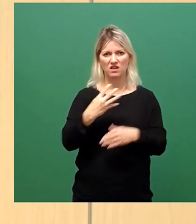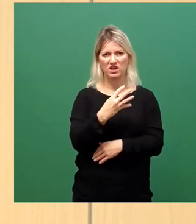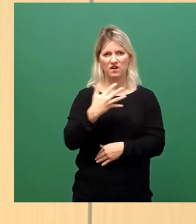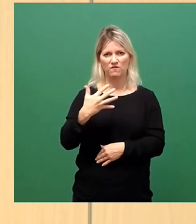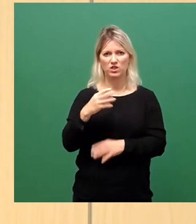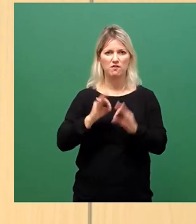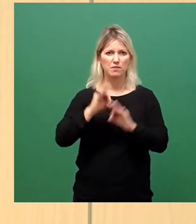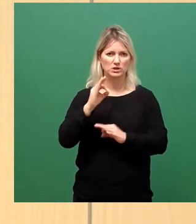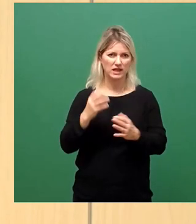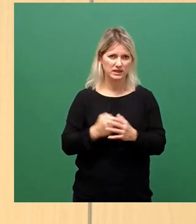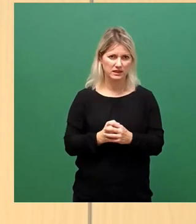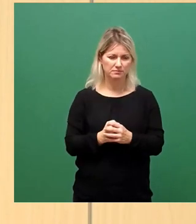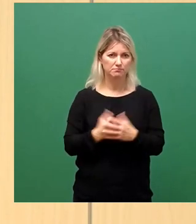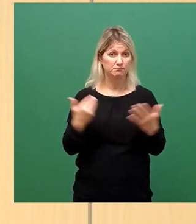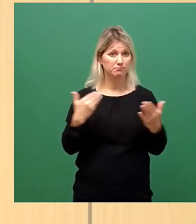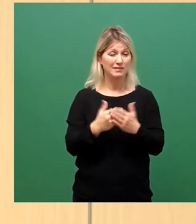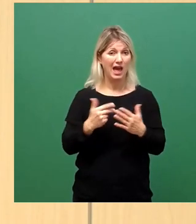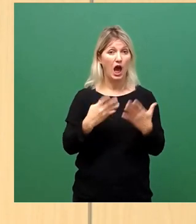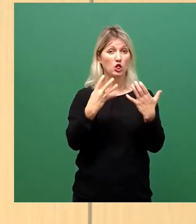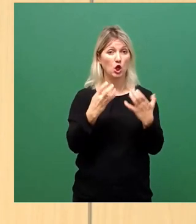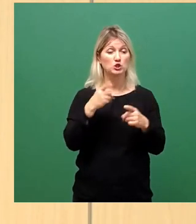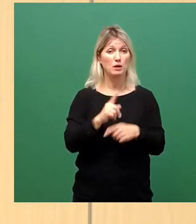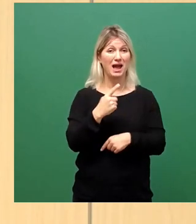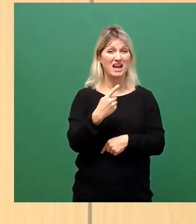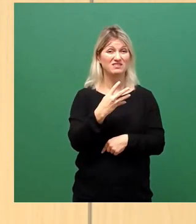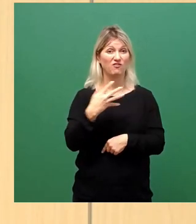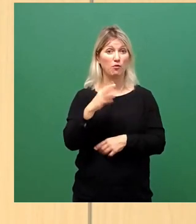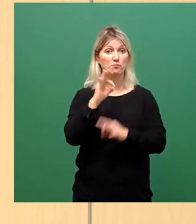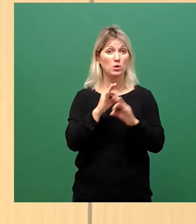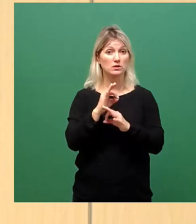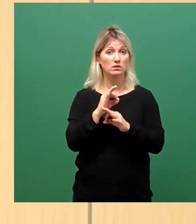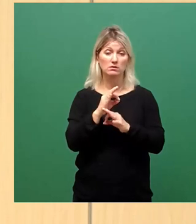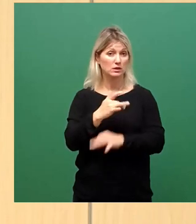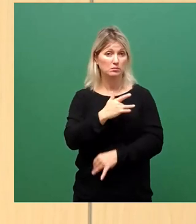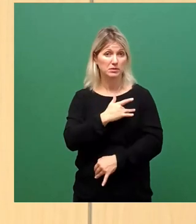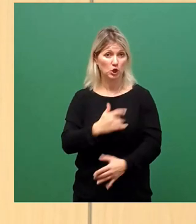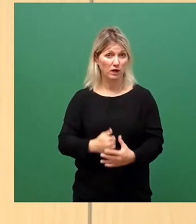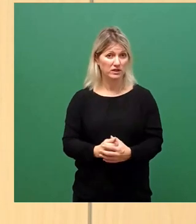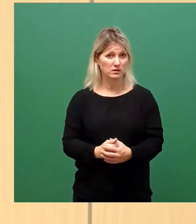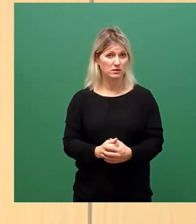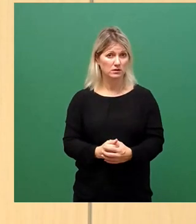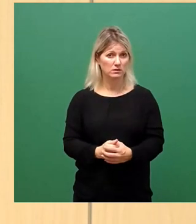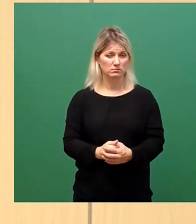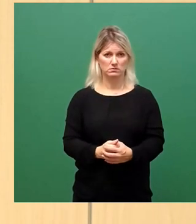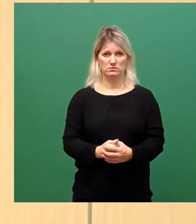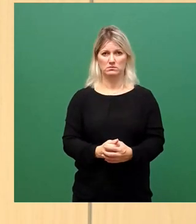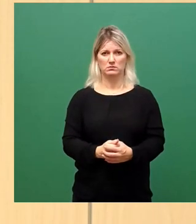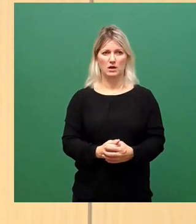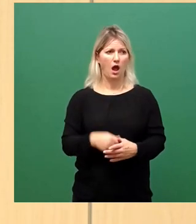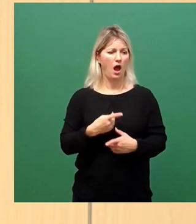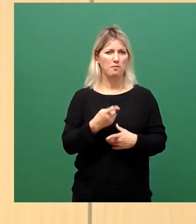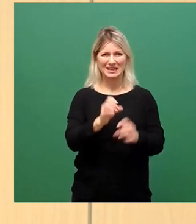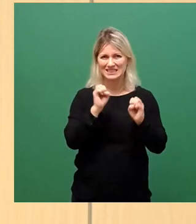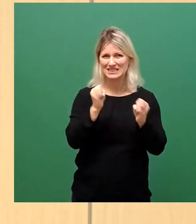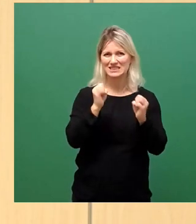Demzufolge sind 98,155 Prozent davon nicht betroffen. Aber was macht die ganze Aktivität von Bund und